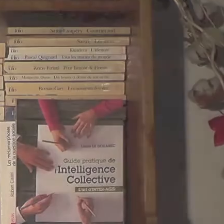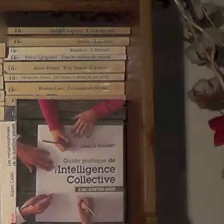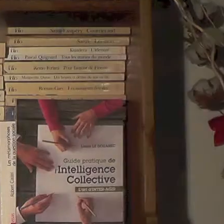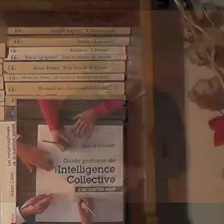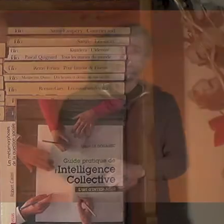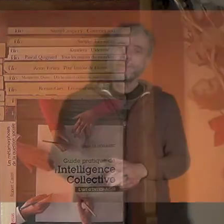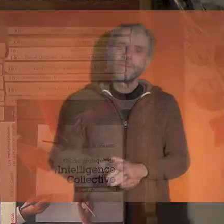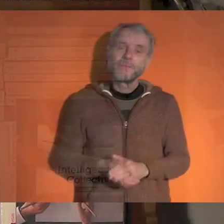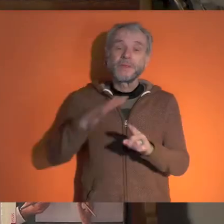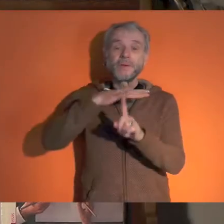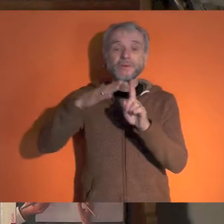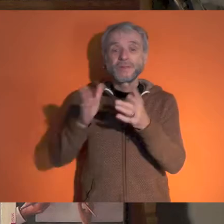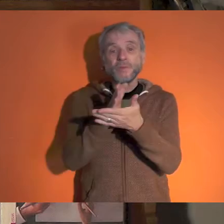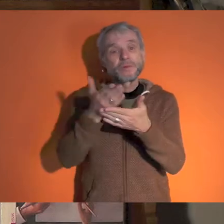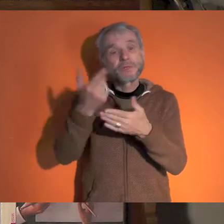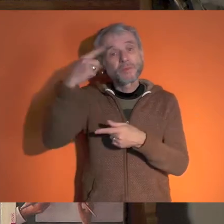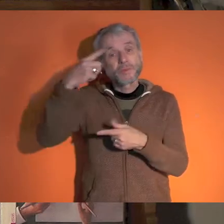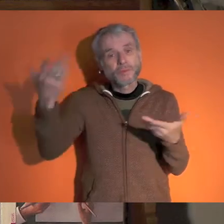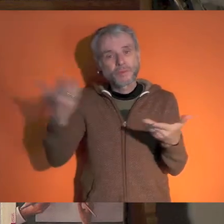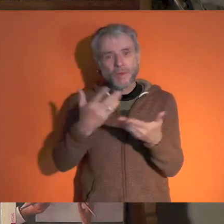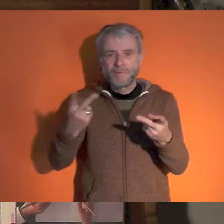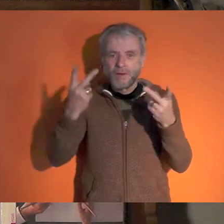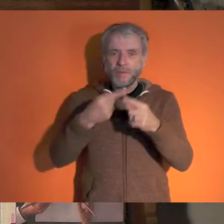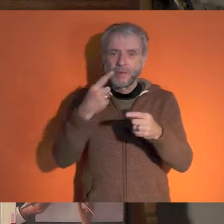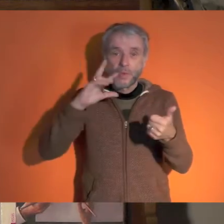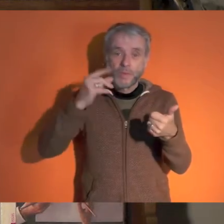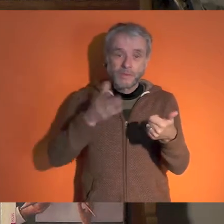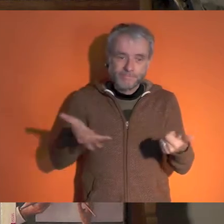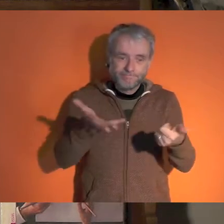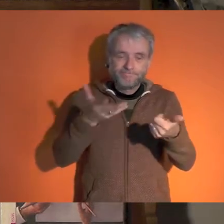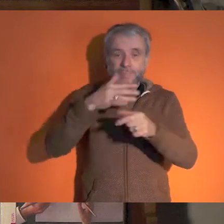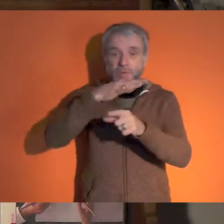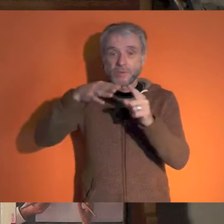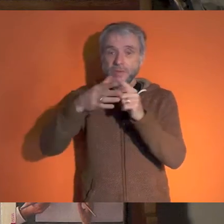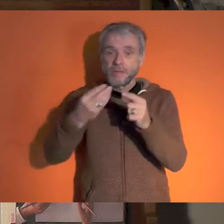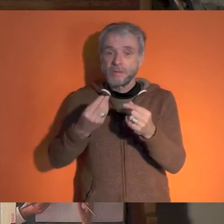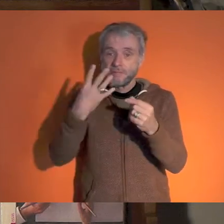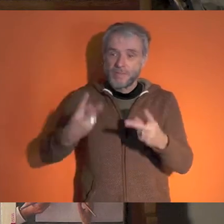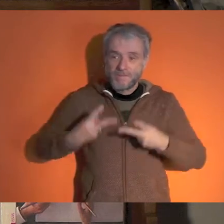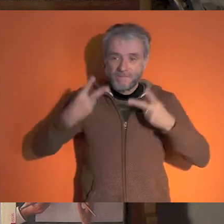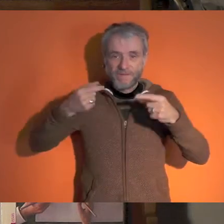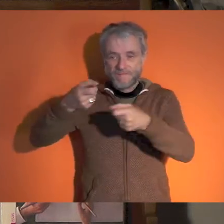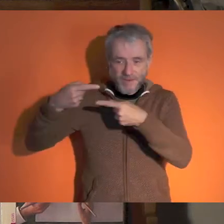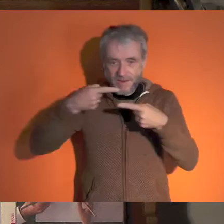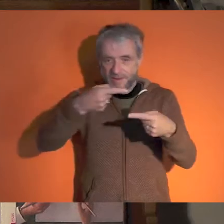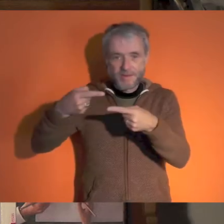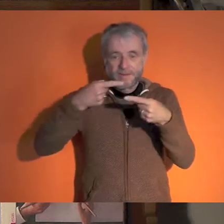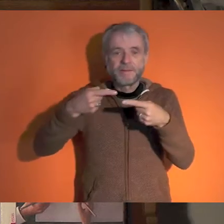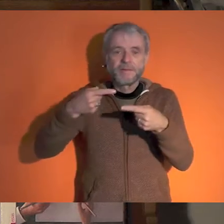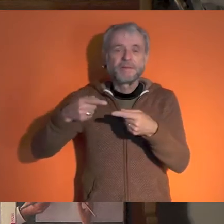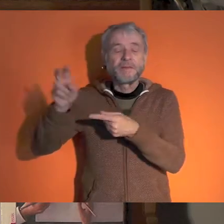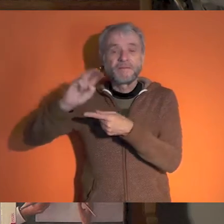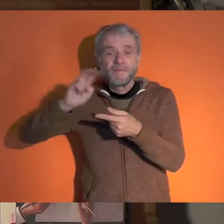Notre projet de société s'est axé autour de grandes valeurs, l'humanisme, la société du bien-vivre, de l'égalité,